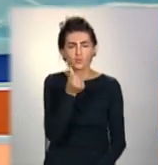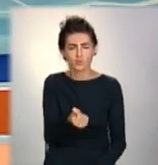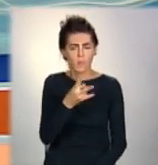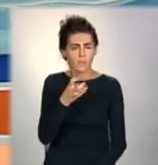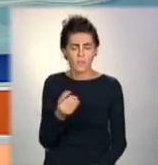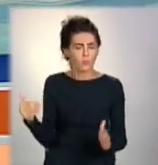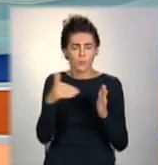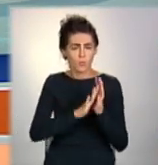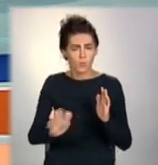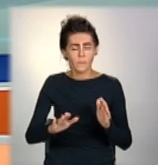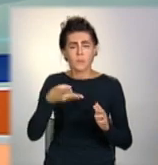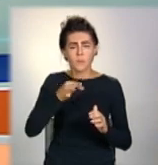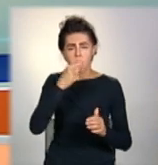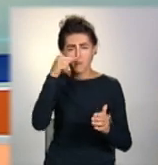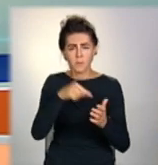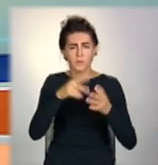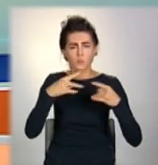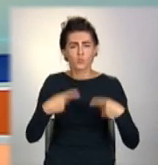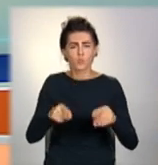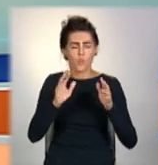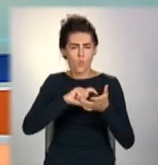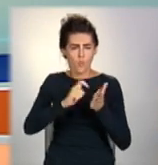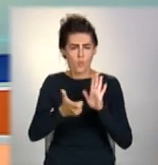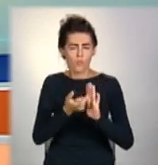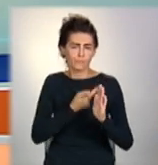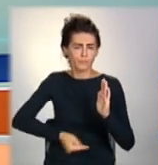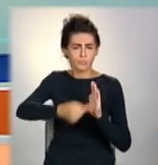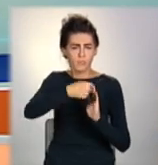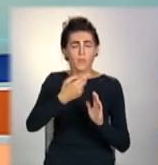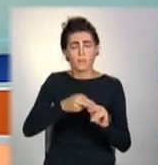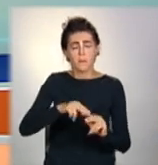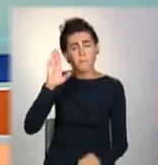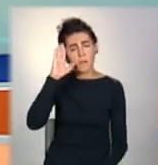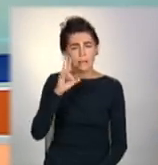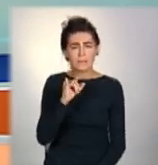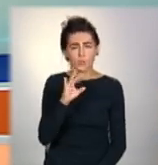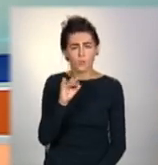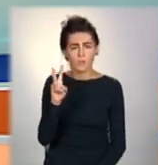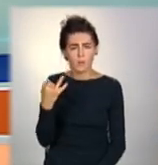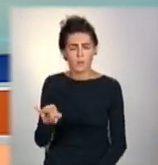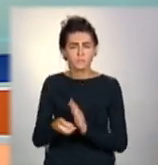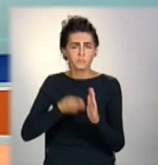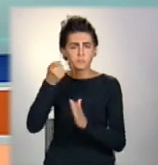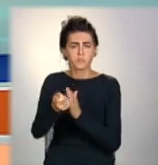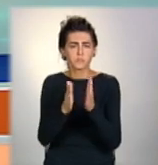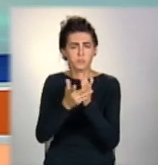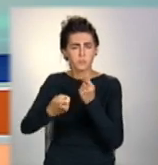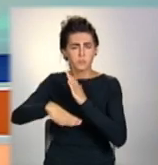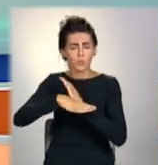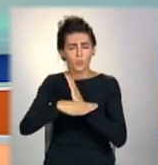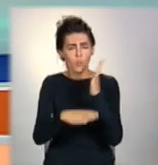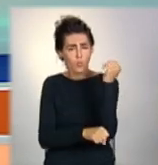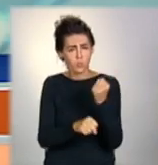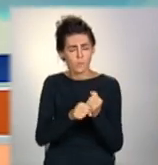зачепило, коли все сталося, він був у іншій кімнаті. Пан Микола звернувся по допомогу до комунальників. Чи